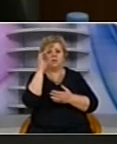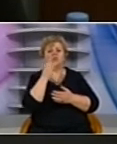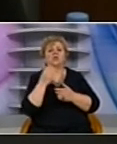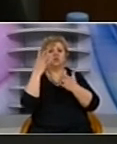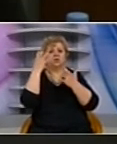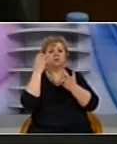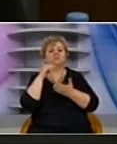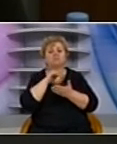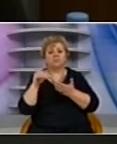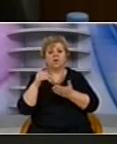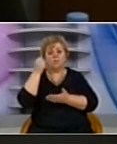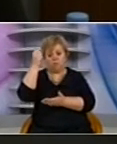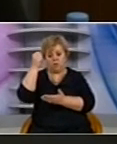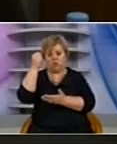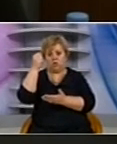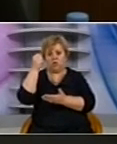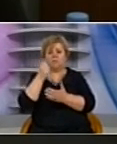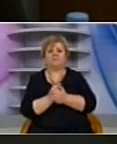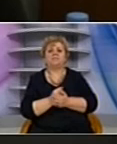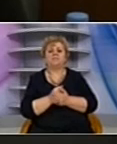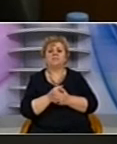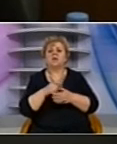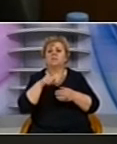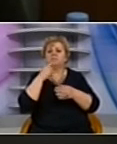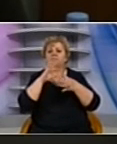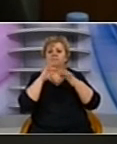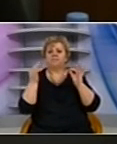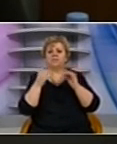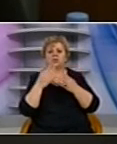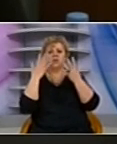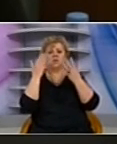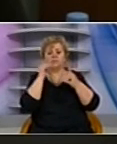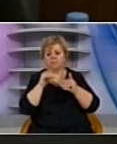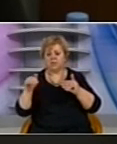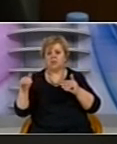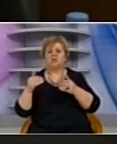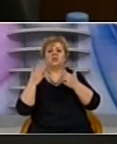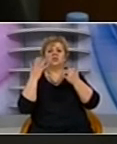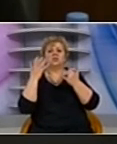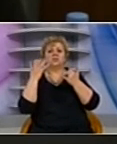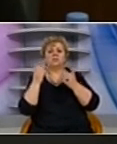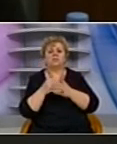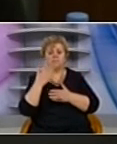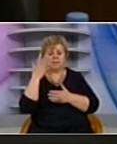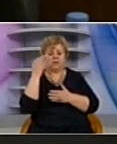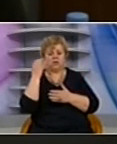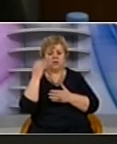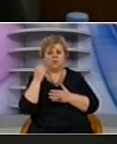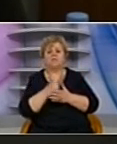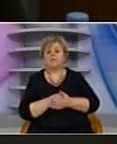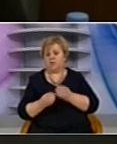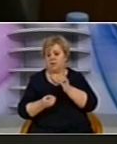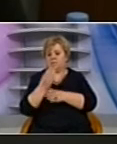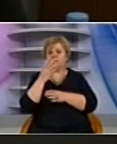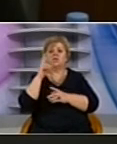të totalit bugjetor, apo thënë në terma monetar 9.768.500 euro. Temelusi